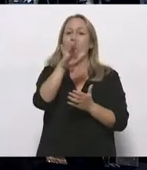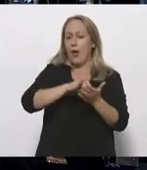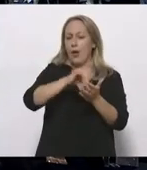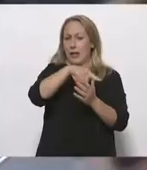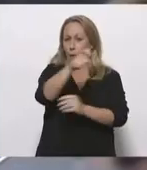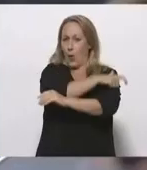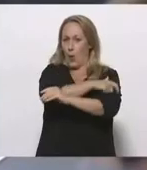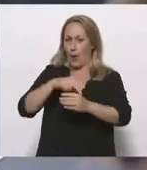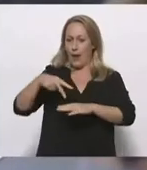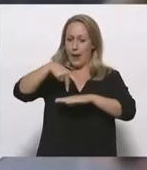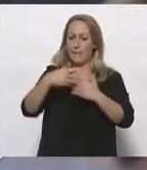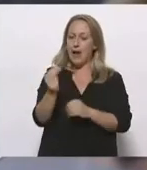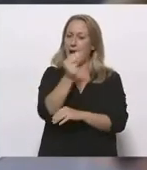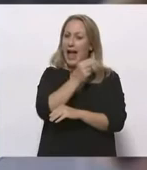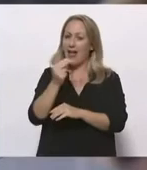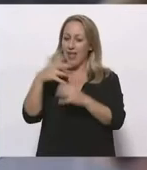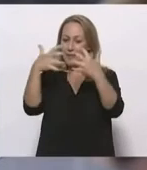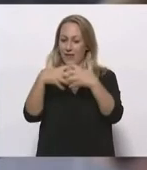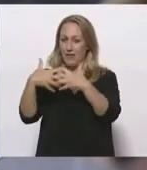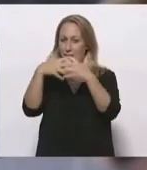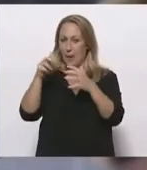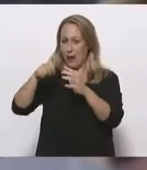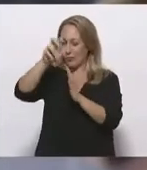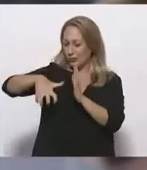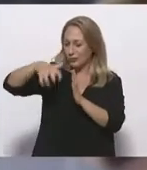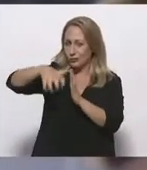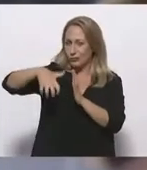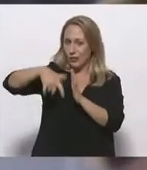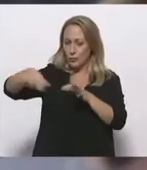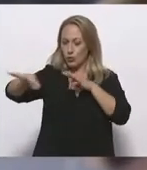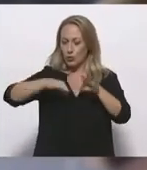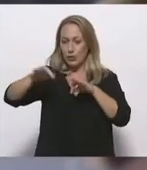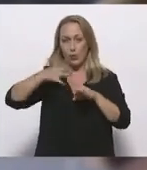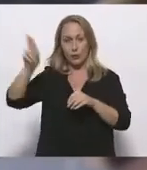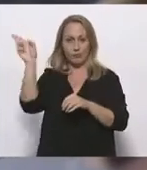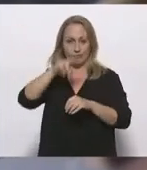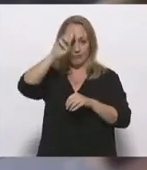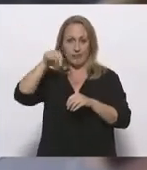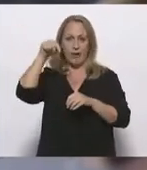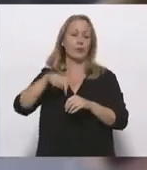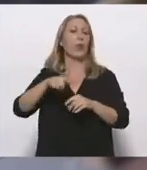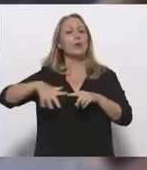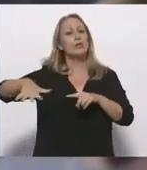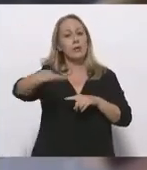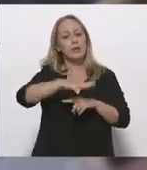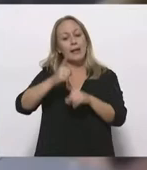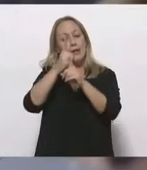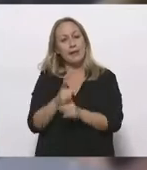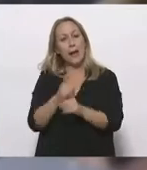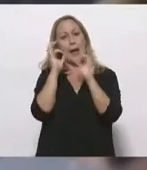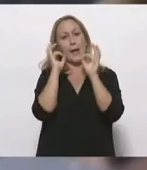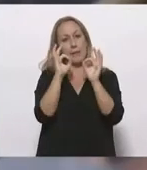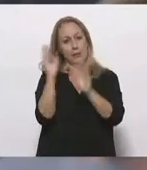σχέδιο για την απολιγνητοποίηση, που είναι ιδιαίτερα κρίσιμη για την ανάπτυξη όλης της χώρας, αλλά και ιδιαίτερα για εδώ, την Μακεδονία και